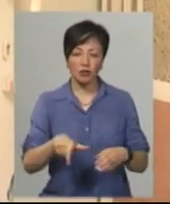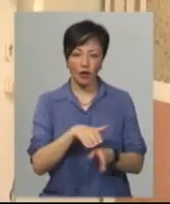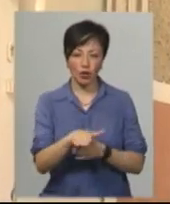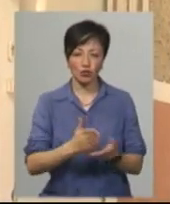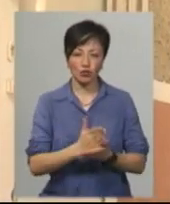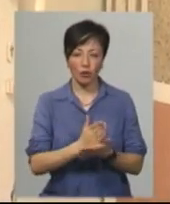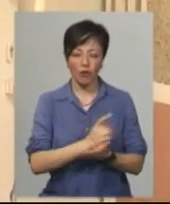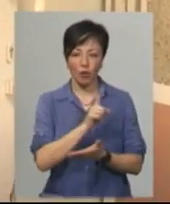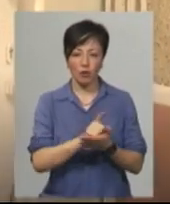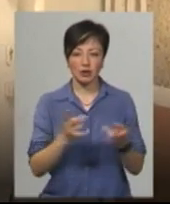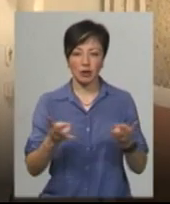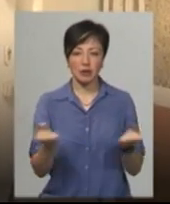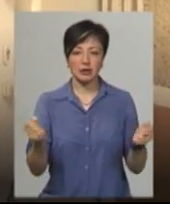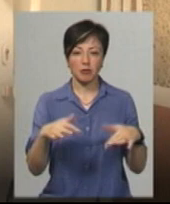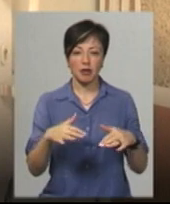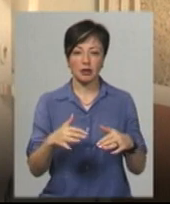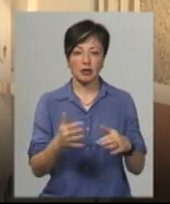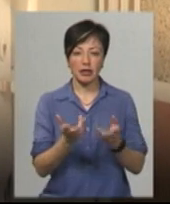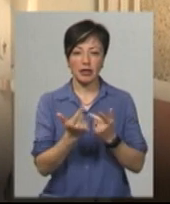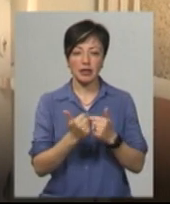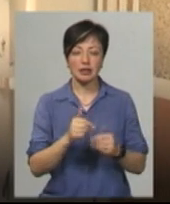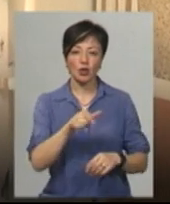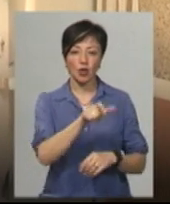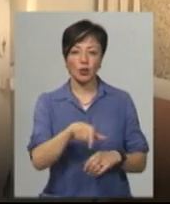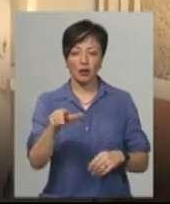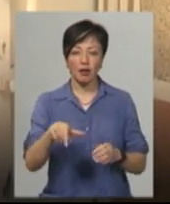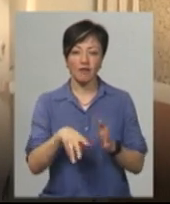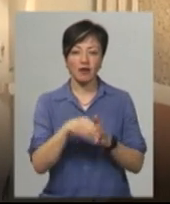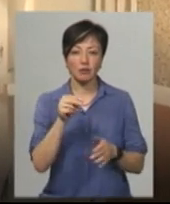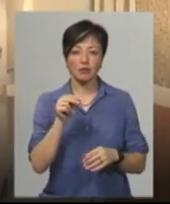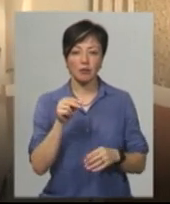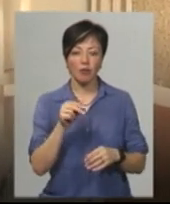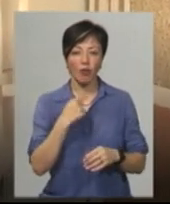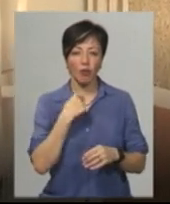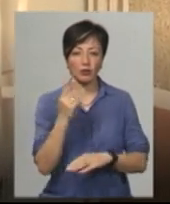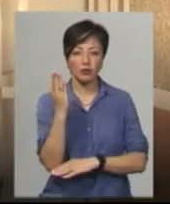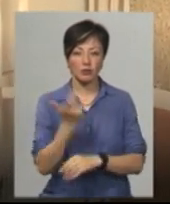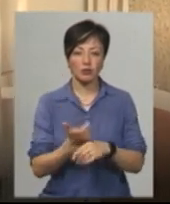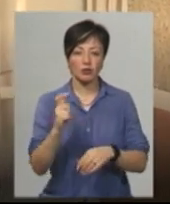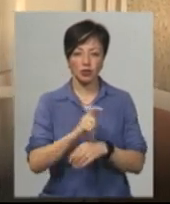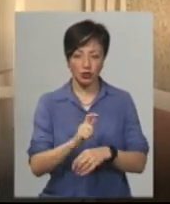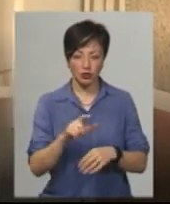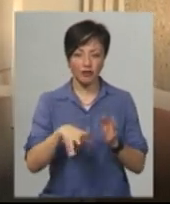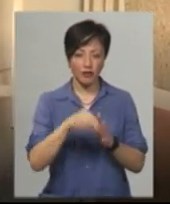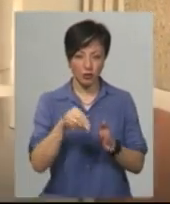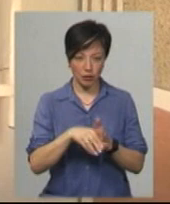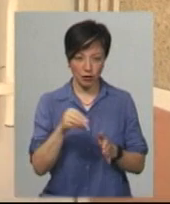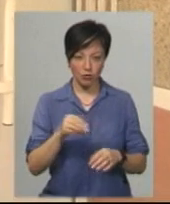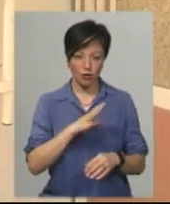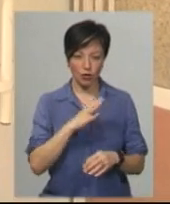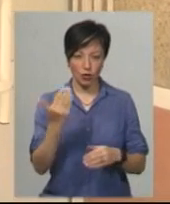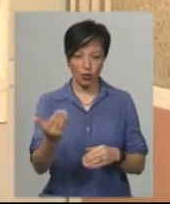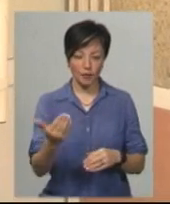потрібно зібрати кількість виборців на один голос більший, чим за старосту проголосувалося на виборах, які його